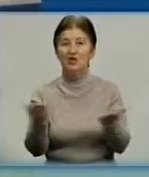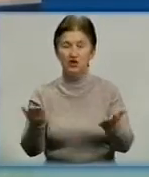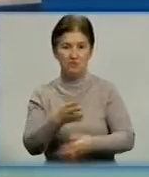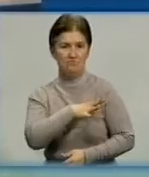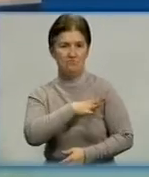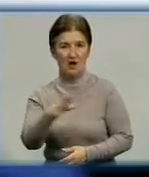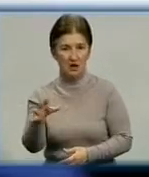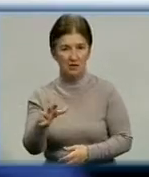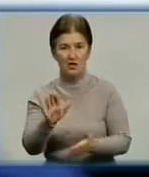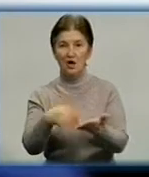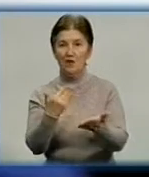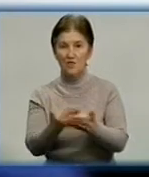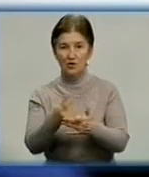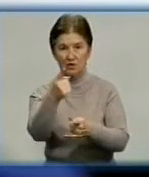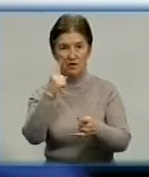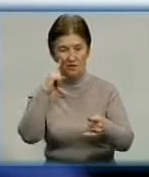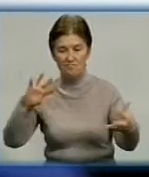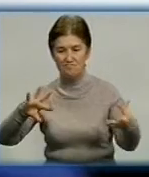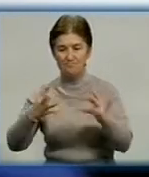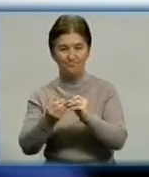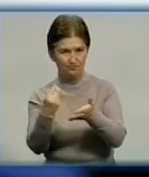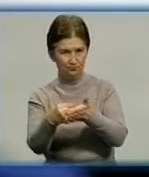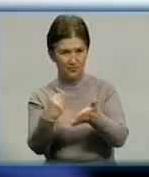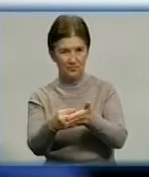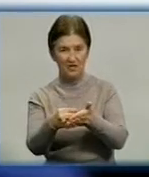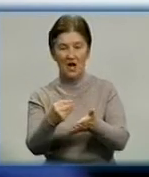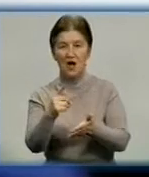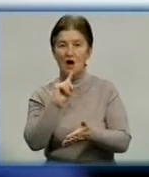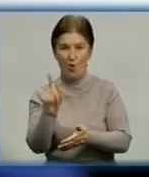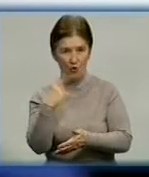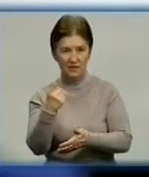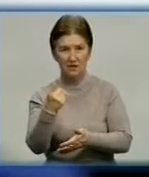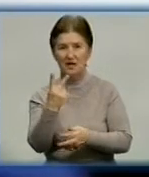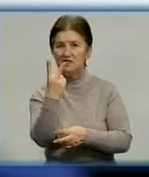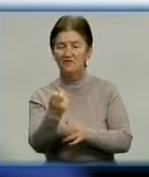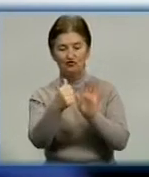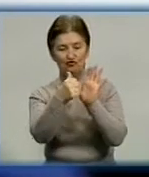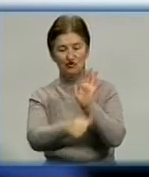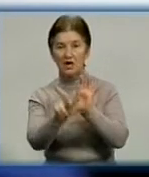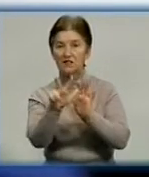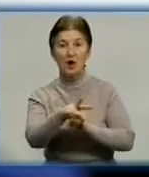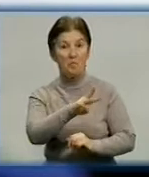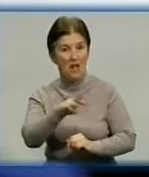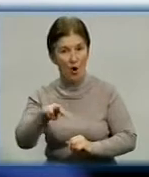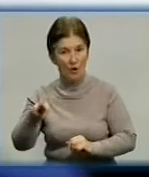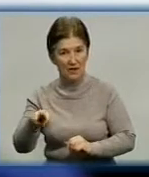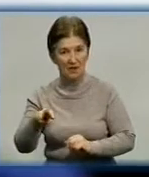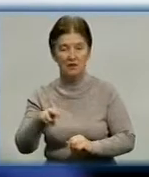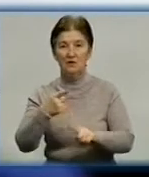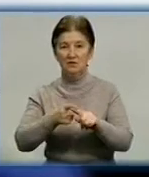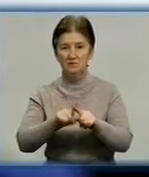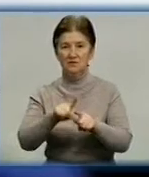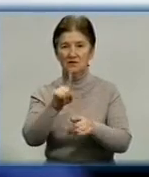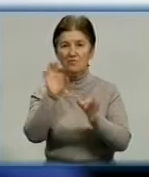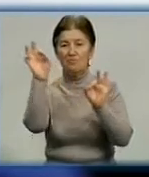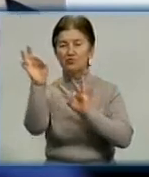кандидати. Отже, сукупний дохід кандидату президента Сергія Тігібка склав понад 263 мільйони гривень. Більша частина – це дивіденти